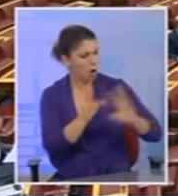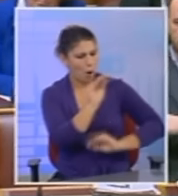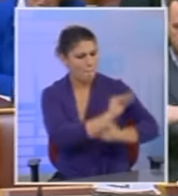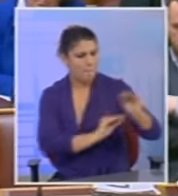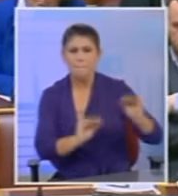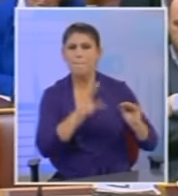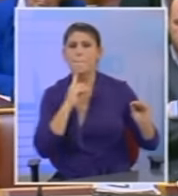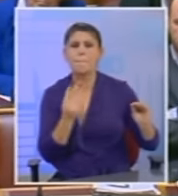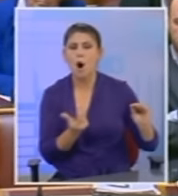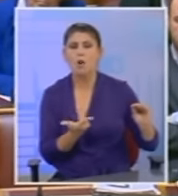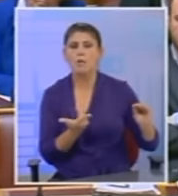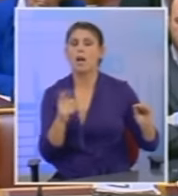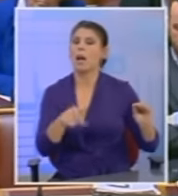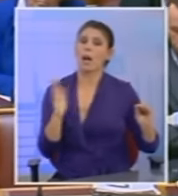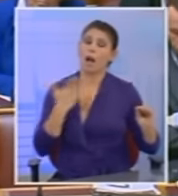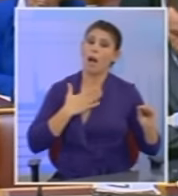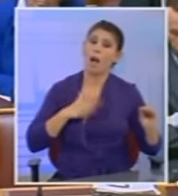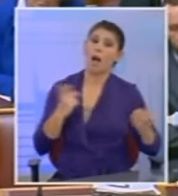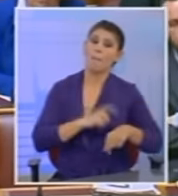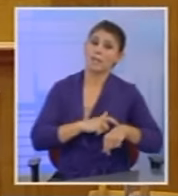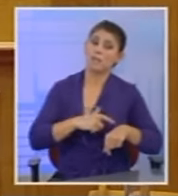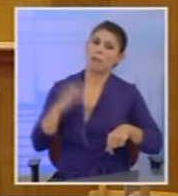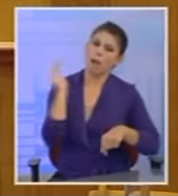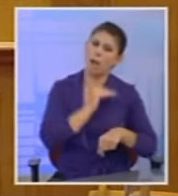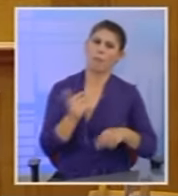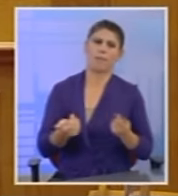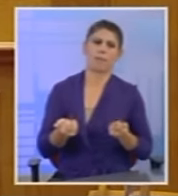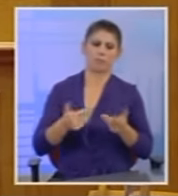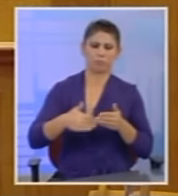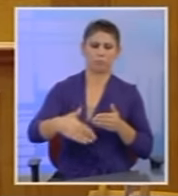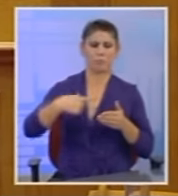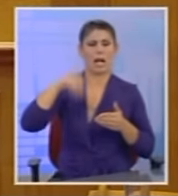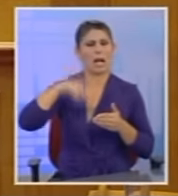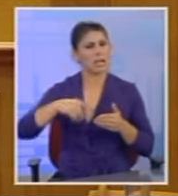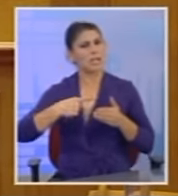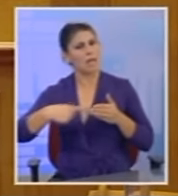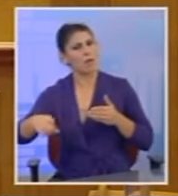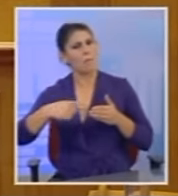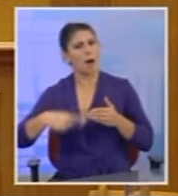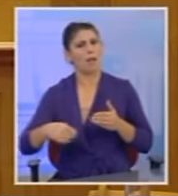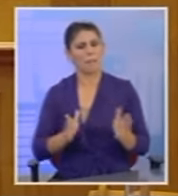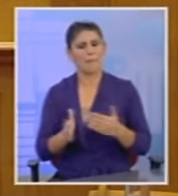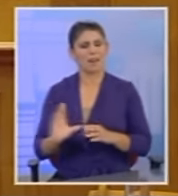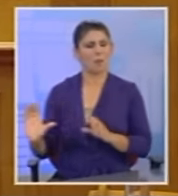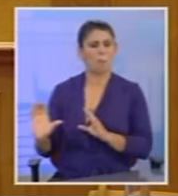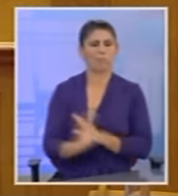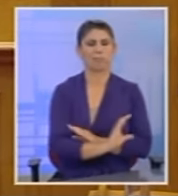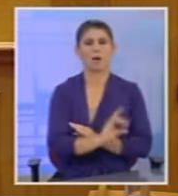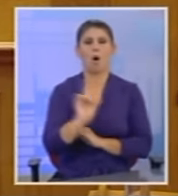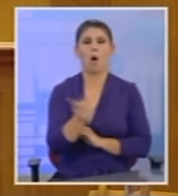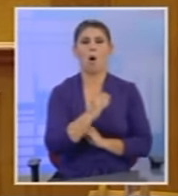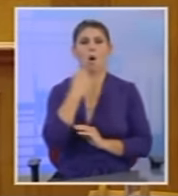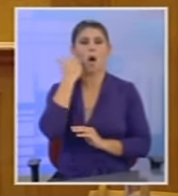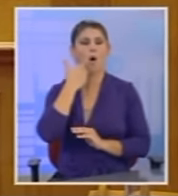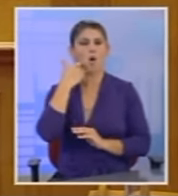κάποια στιγμή που θα γίνει αυτό άμεσα τις επόμενες ημέρες εβδομάδες να τα δώσει πακέτο όλα τα κόκκινα δάνεια σε ξένα